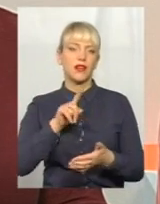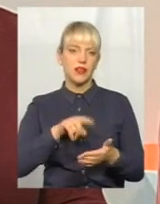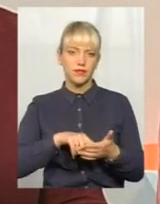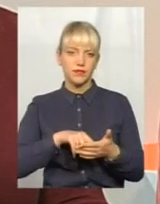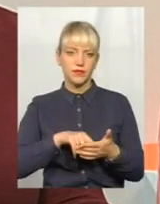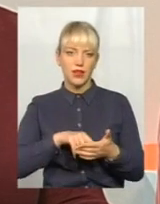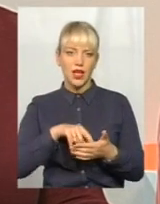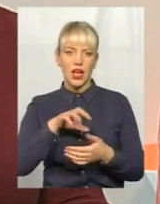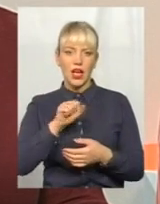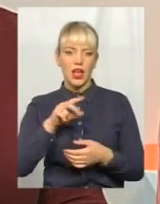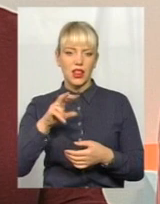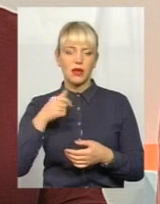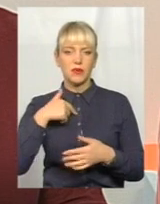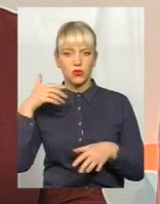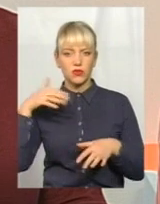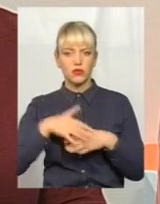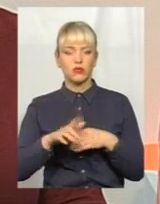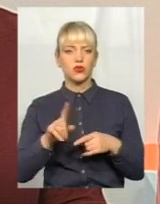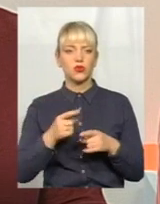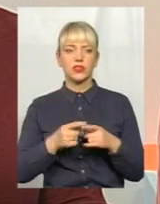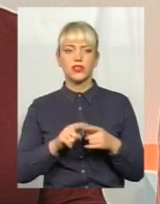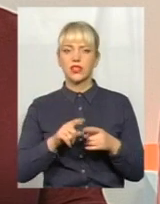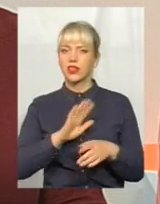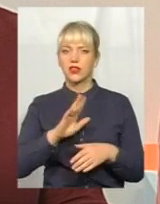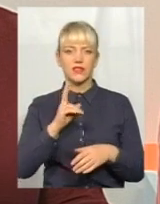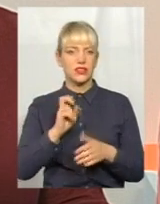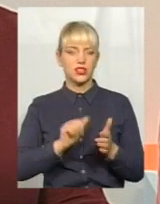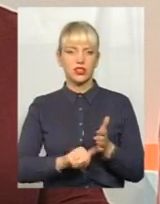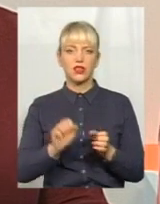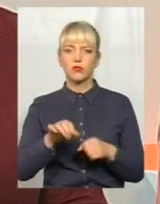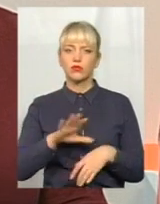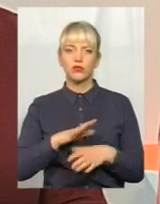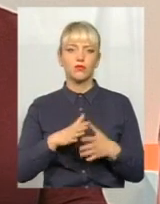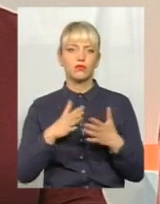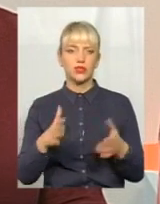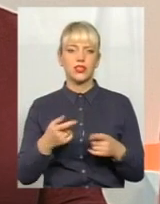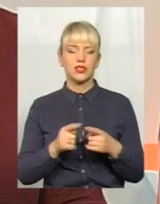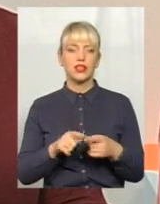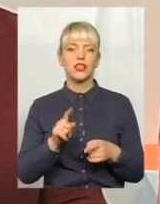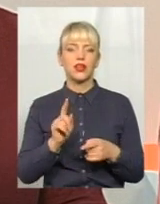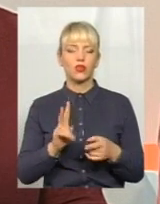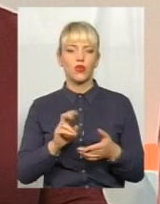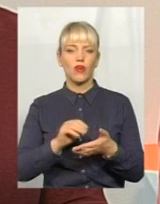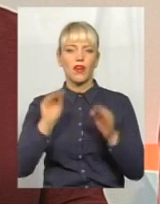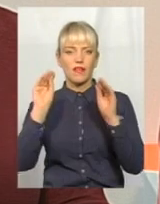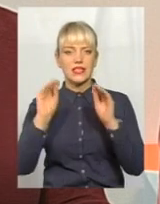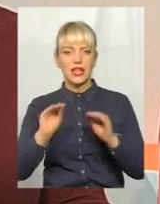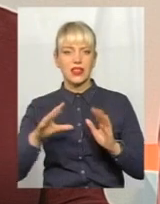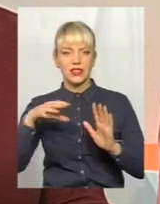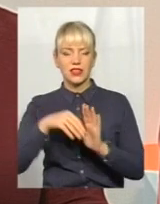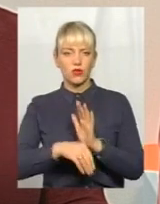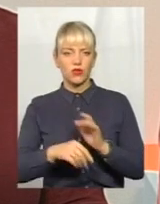усвідомлюємо, що їх не 260, їх може бути більше, просто ті, які війшли в статистичні оці